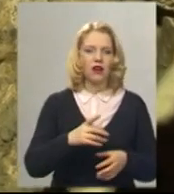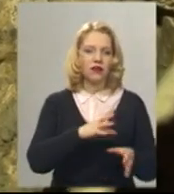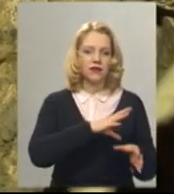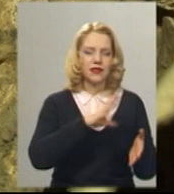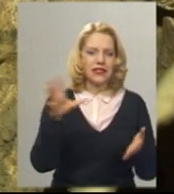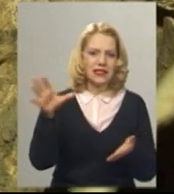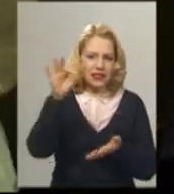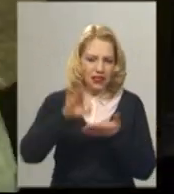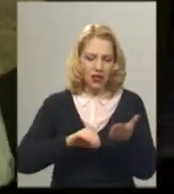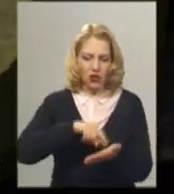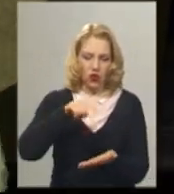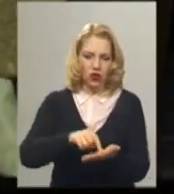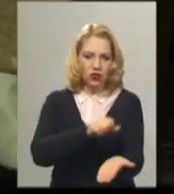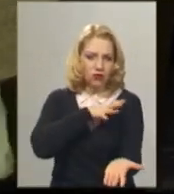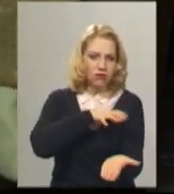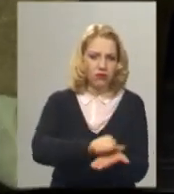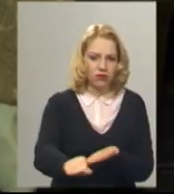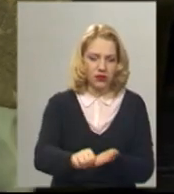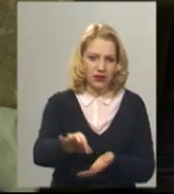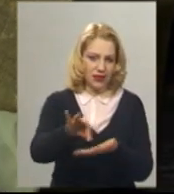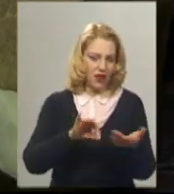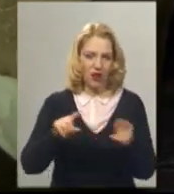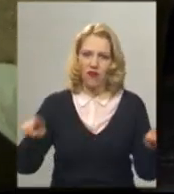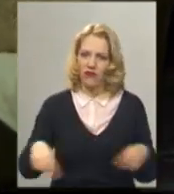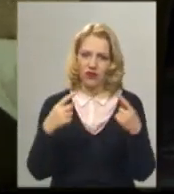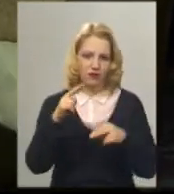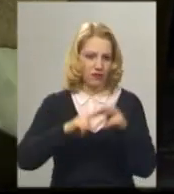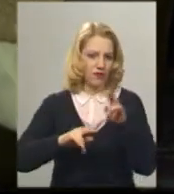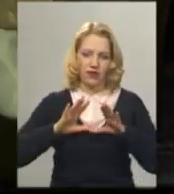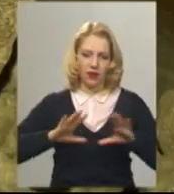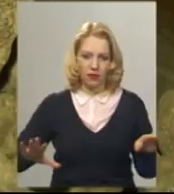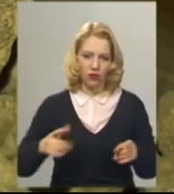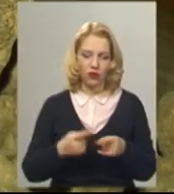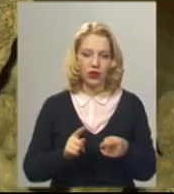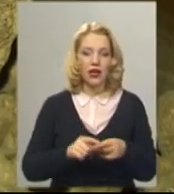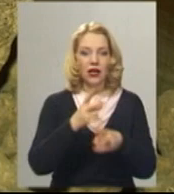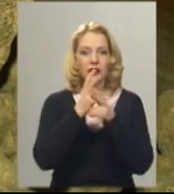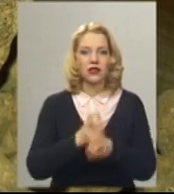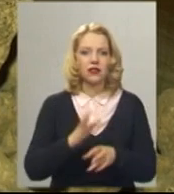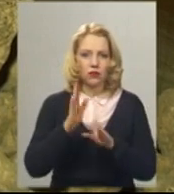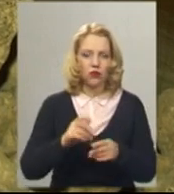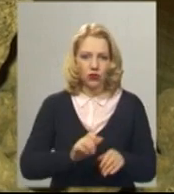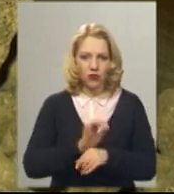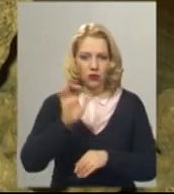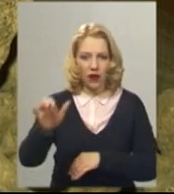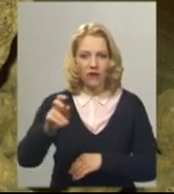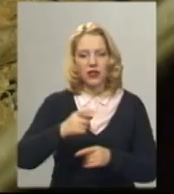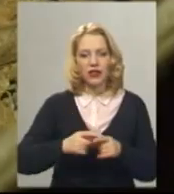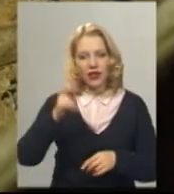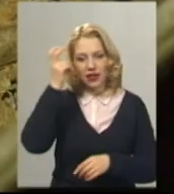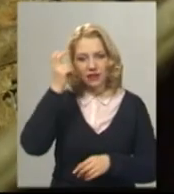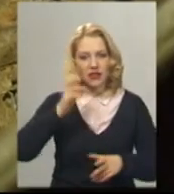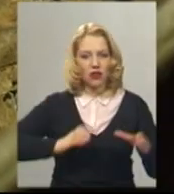не відновлювалося, більше не функціонувало вже. Людські кістки, каже керівник експедиції, направить в Київський інститут археології, відділ